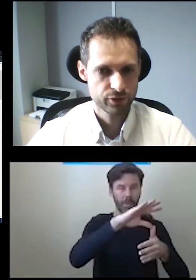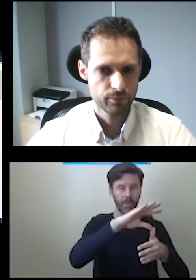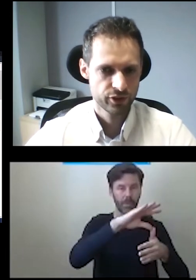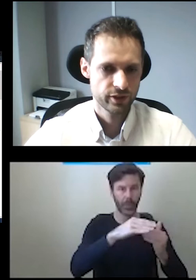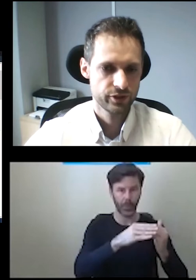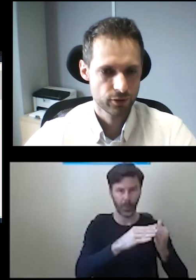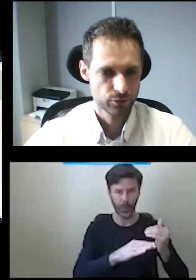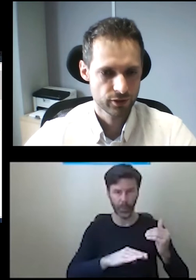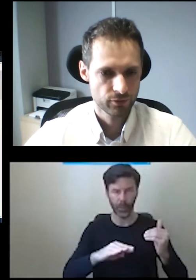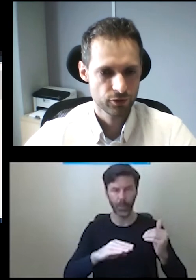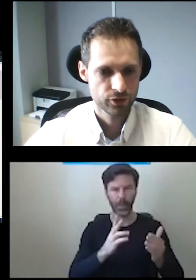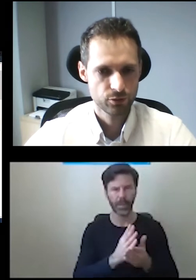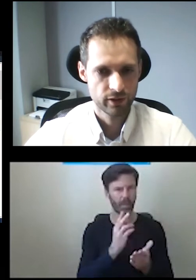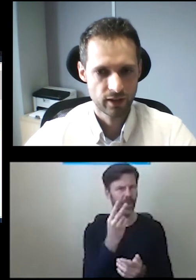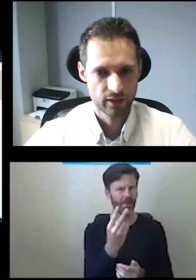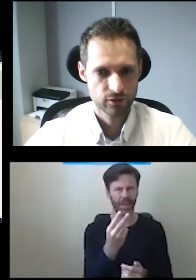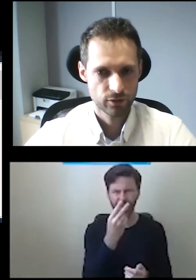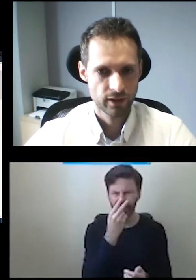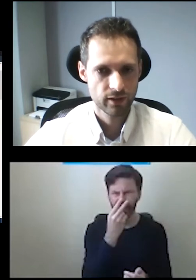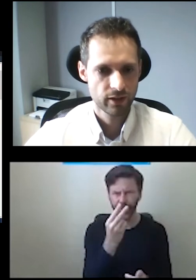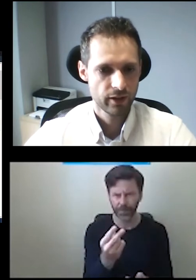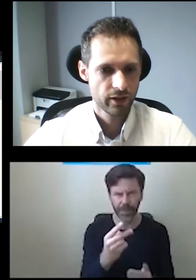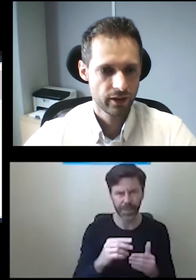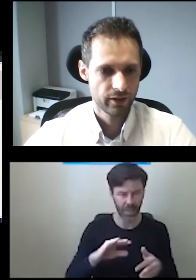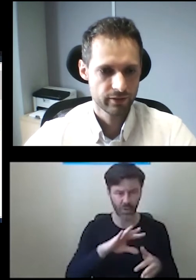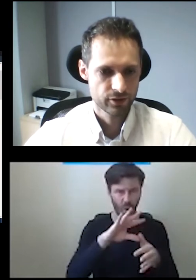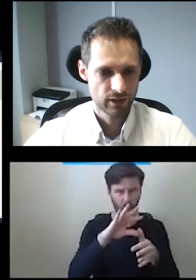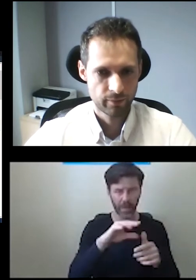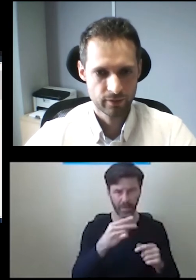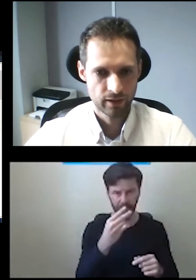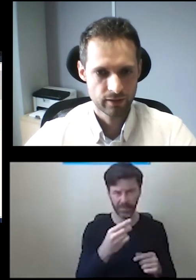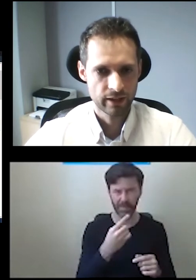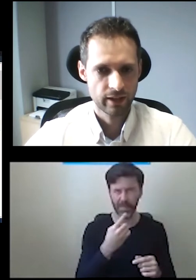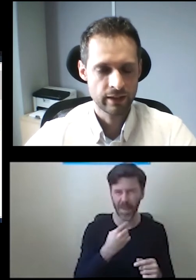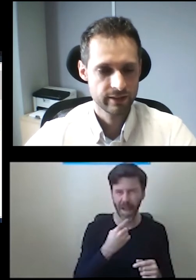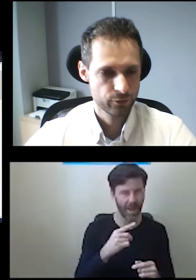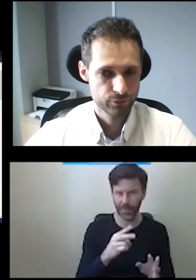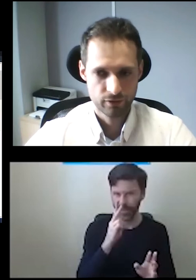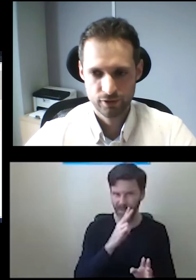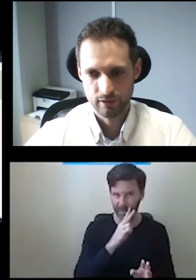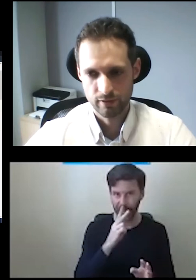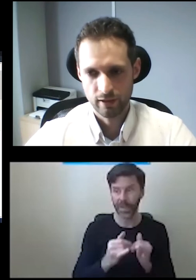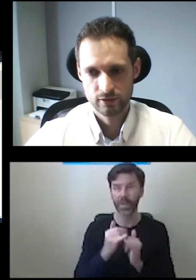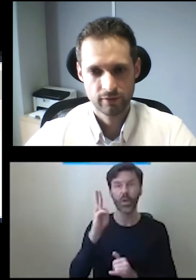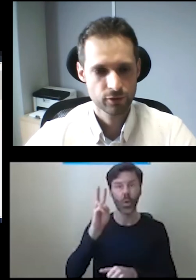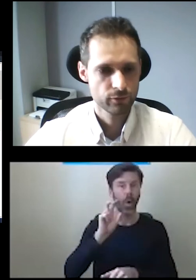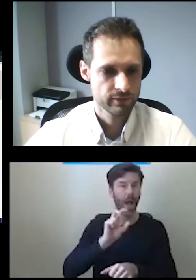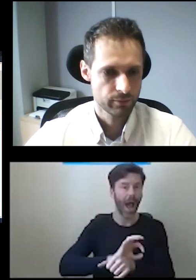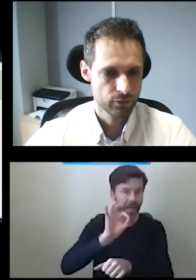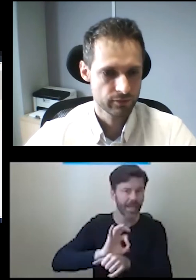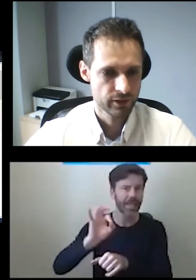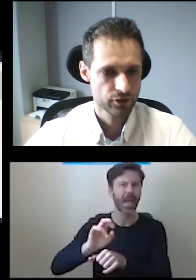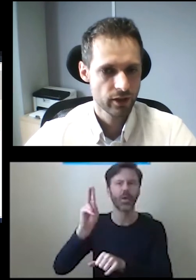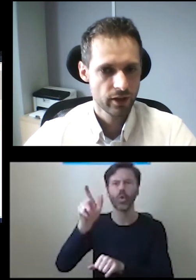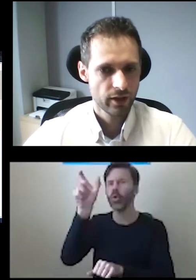małe przecięcia, które są widoczne gdzieś tutaj na schodach. Także dla architektów przede wszystkim, dla konserwatorów